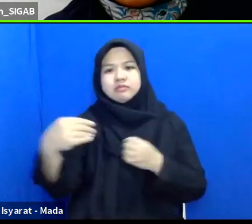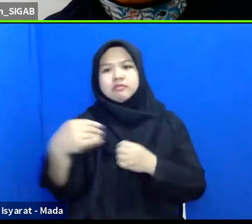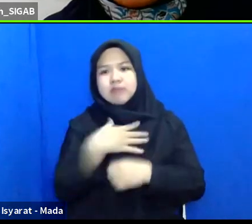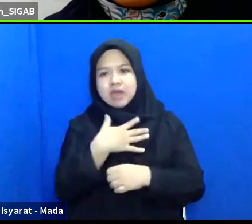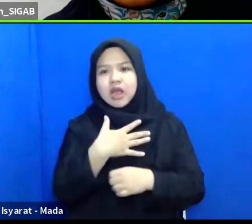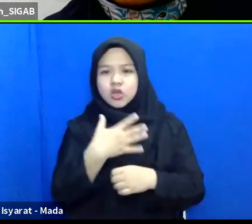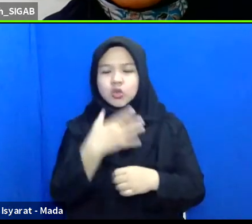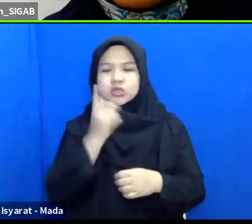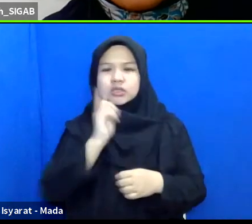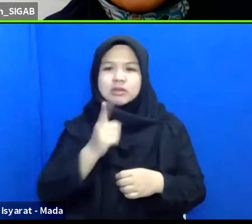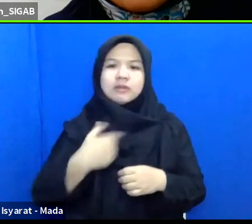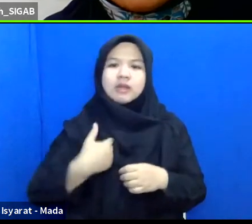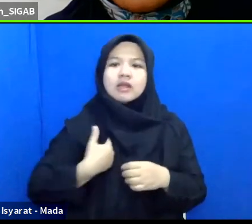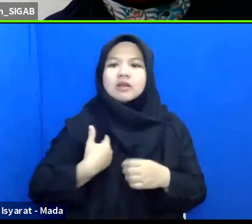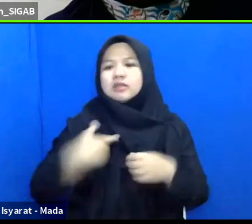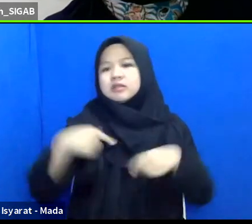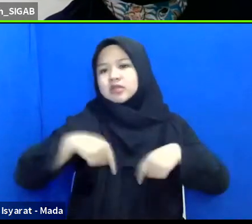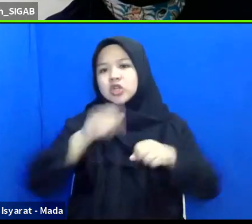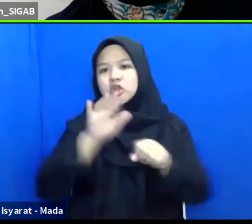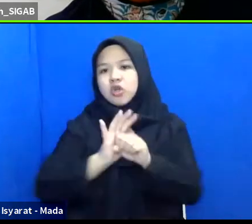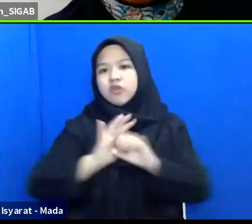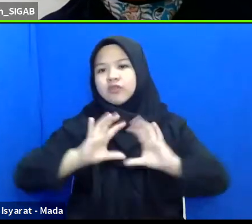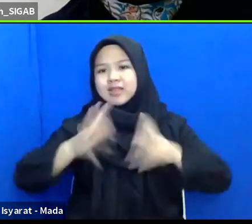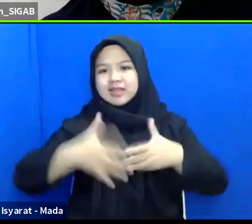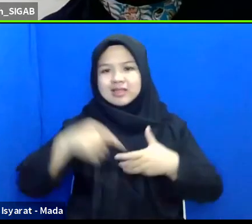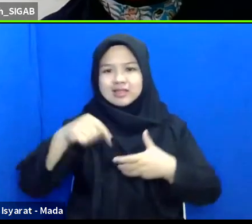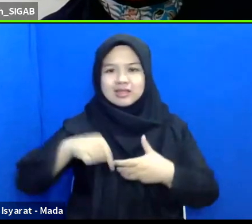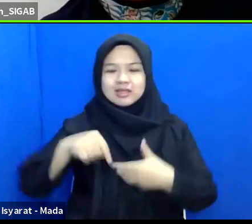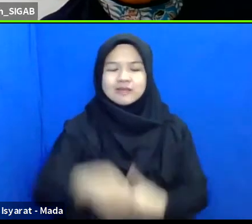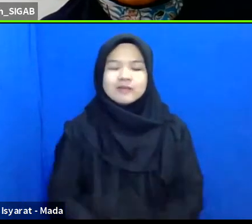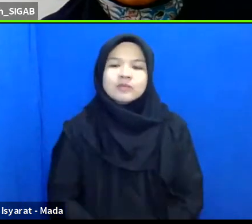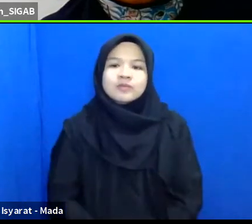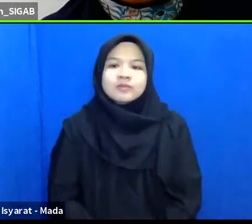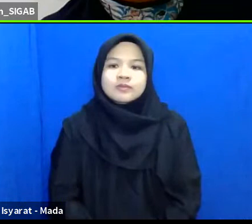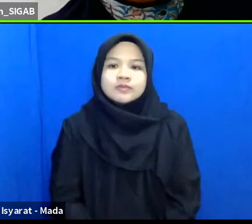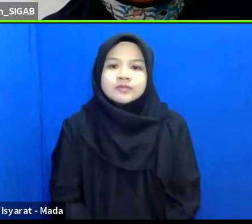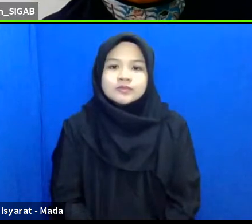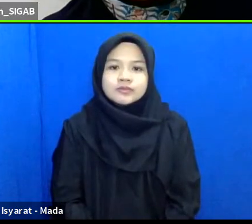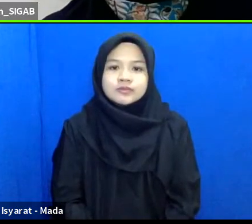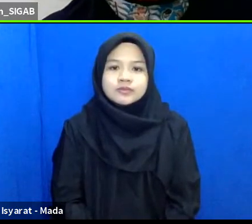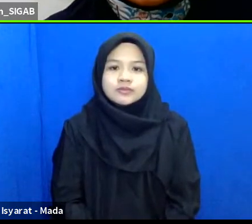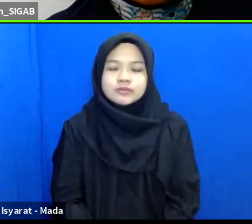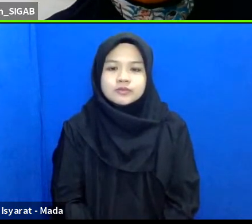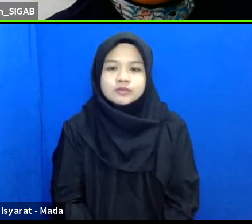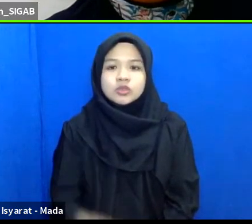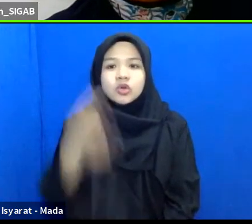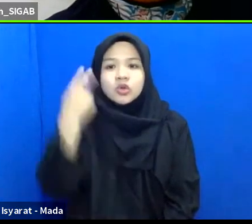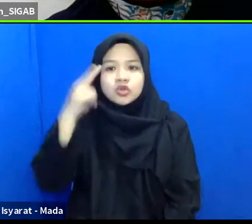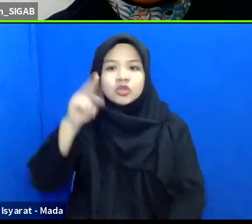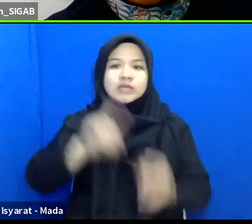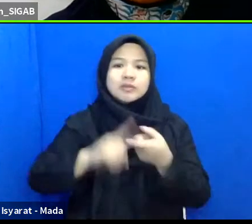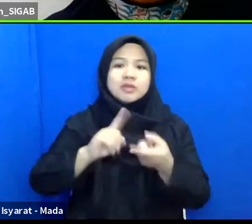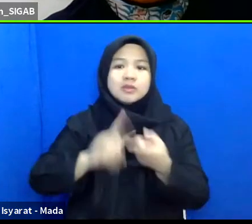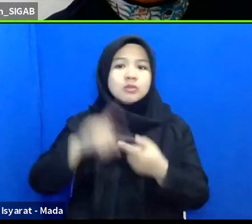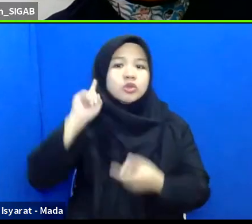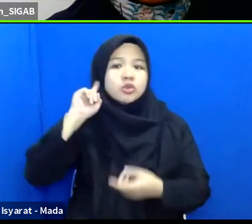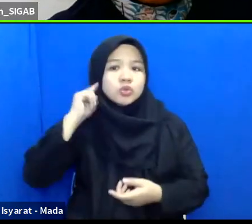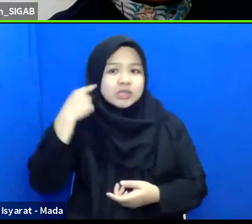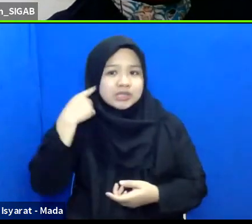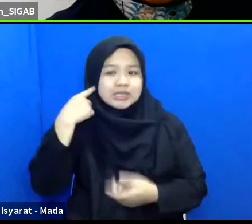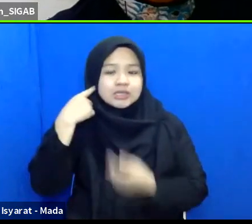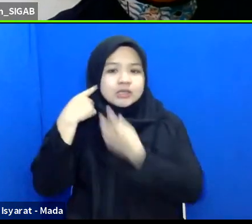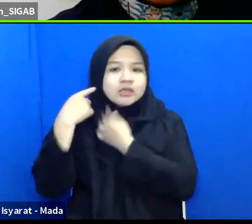pandemi covid-19 ini nah untuk teman-teman tuli yang menjadi